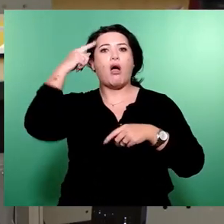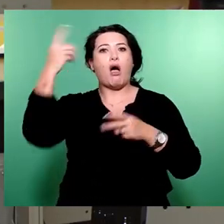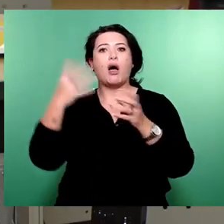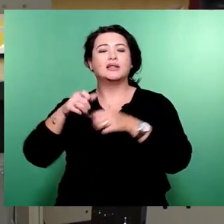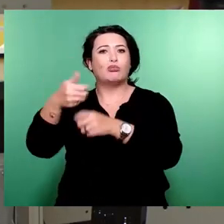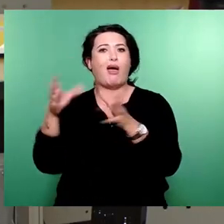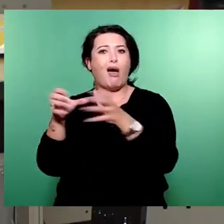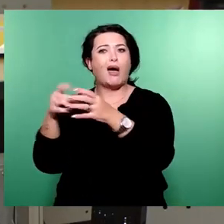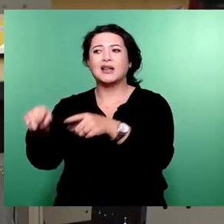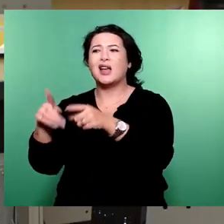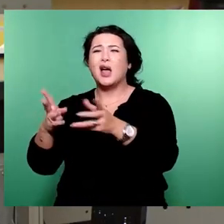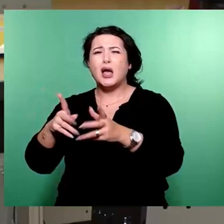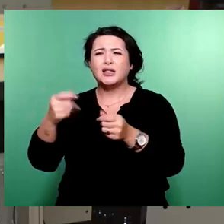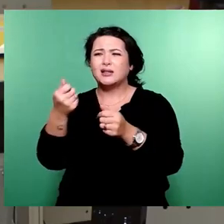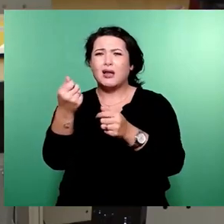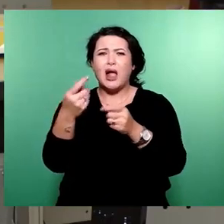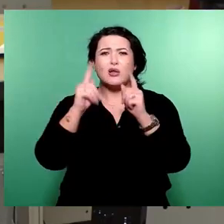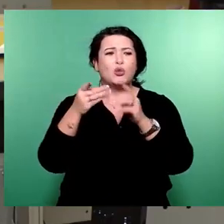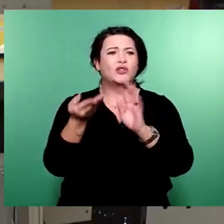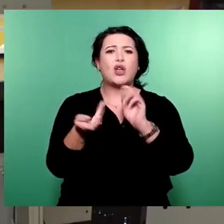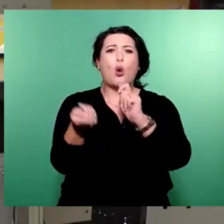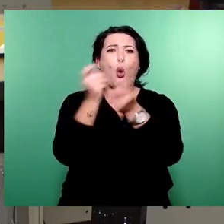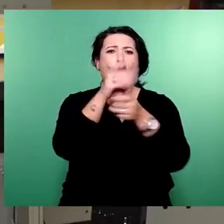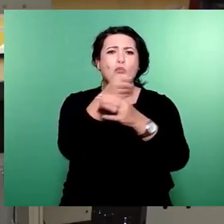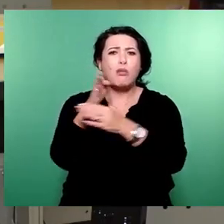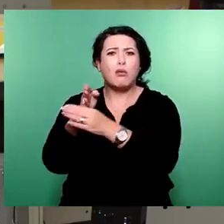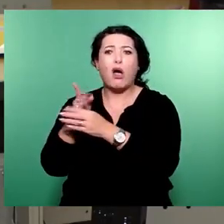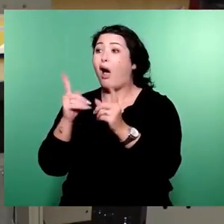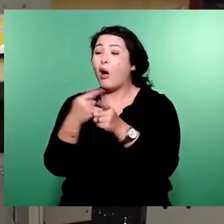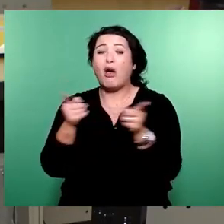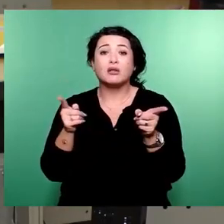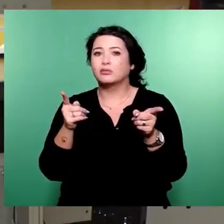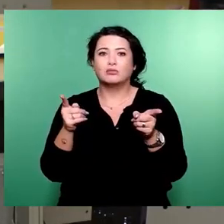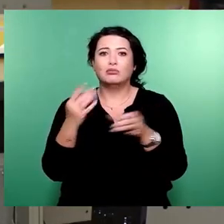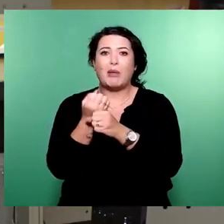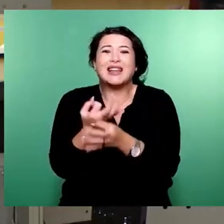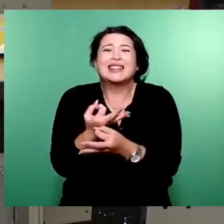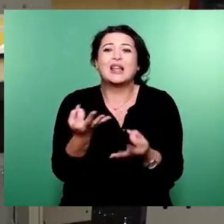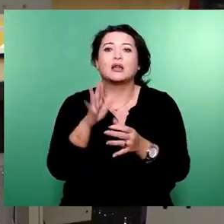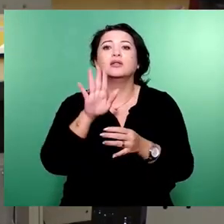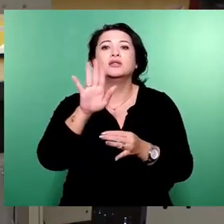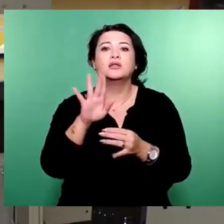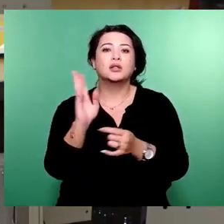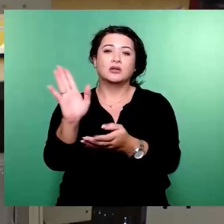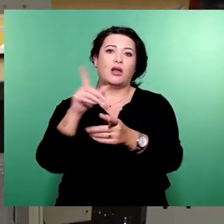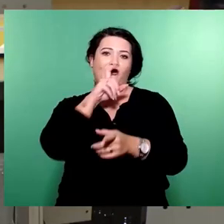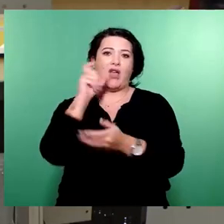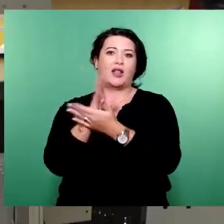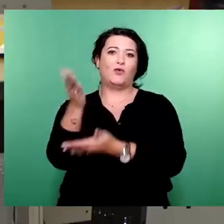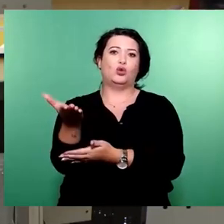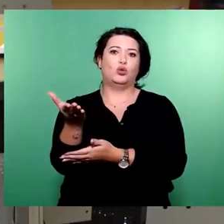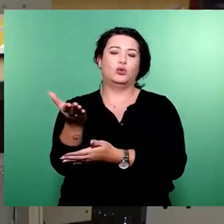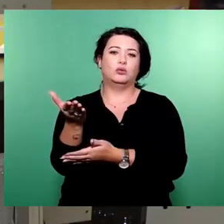diese riesigen Summen umzuverteilen in der mittelfristigen Finanzplanung. Aber sie tun es nicht. Das ist, Entschuldigung, Ihr Teil an dieser Verantwortung, eben nicht nur der Rat.